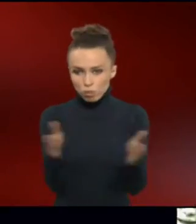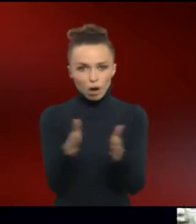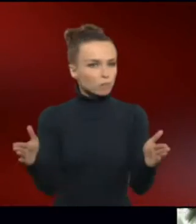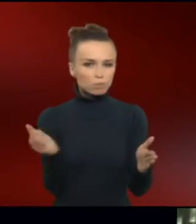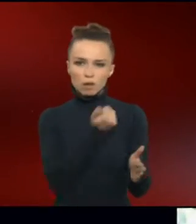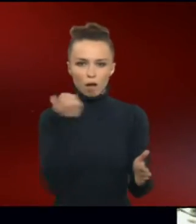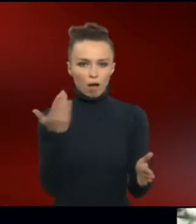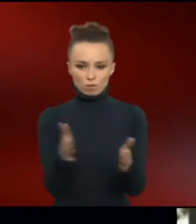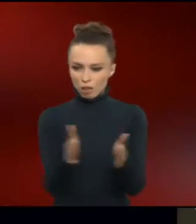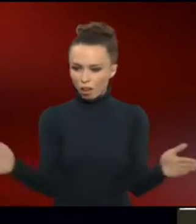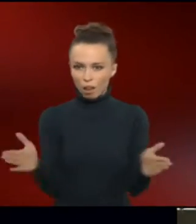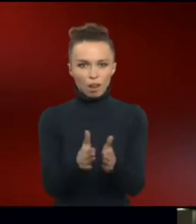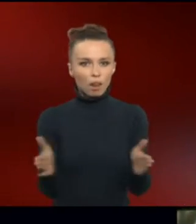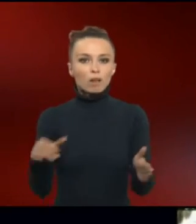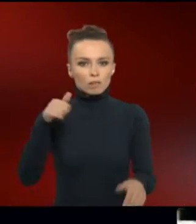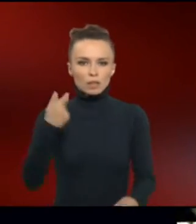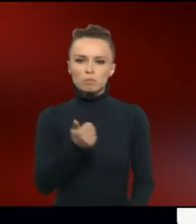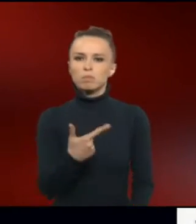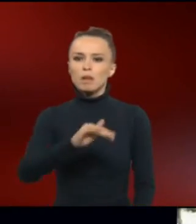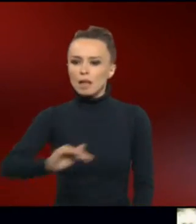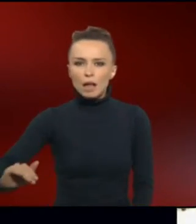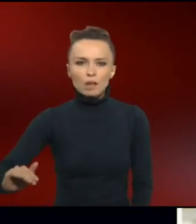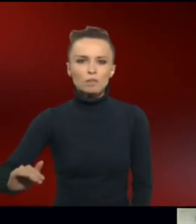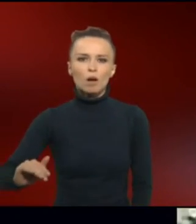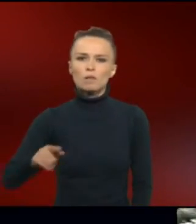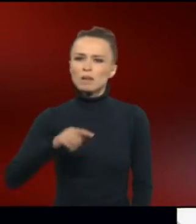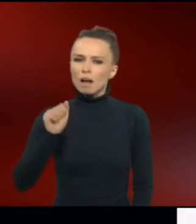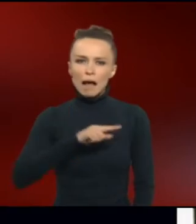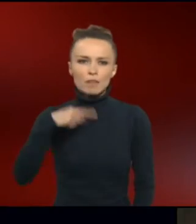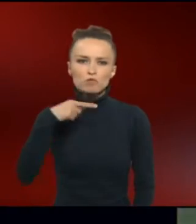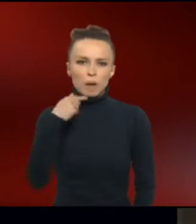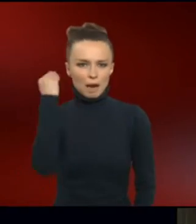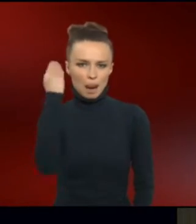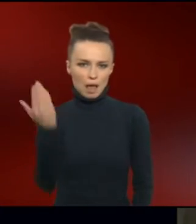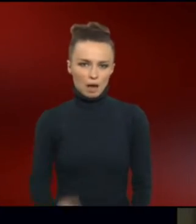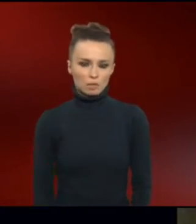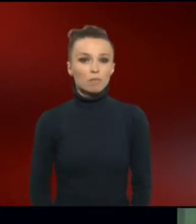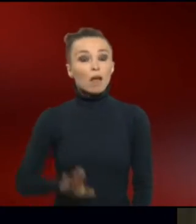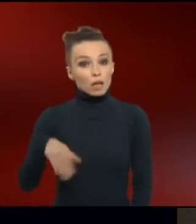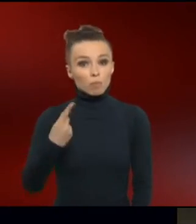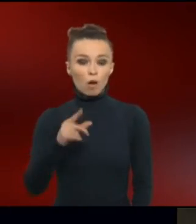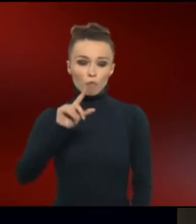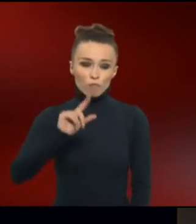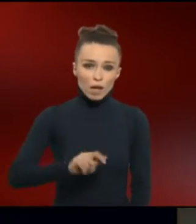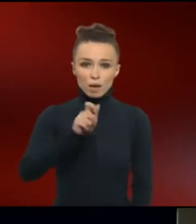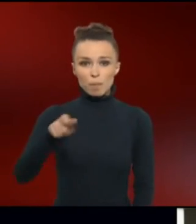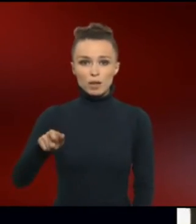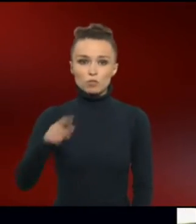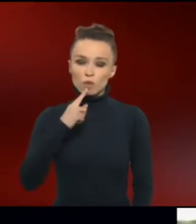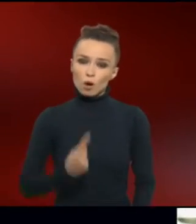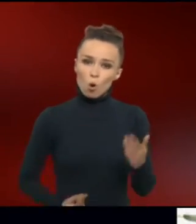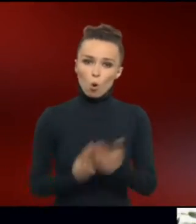enorm. Es gibt einige ganz wenige Kinder, die nie richtig sprechen lernen. Genauso wie einige wenige Menschen, die einen